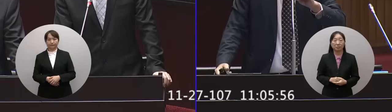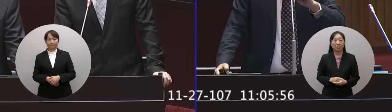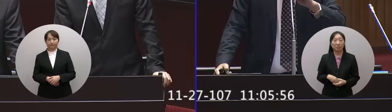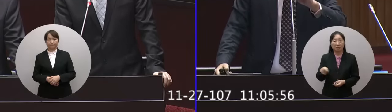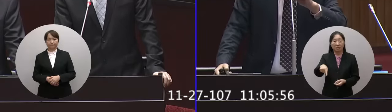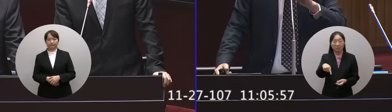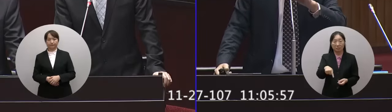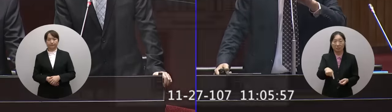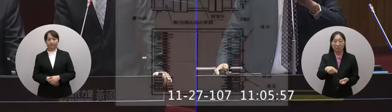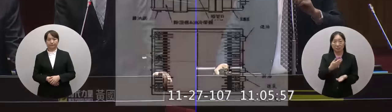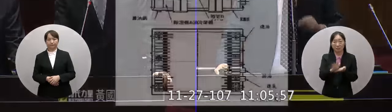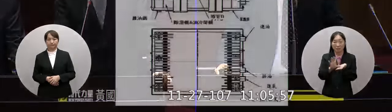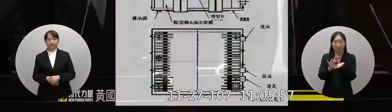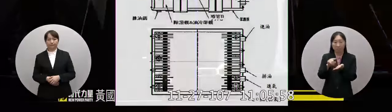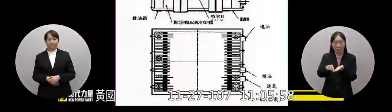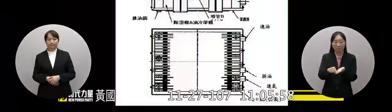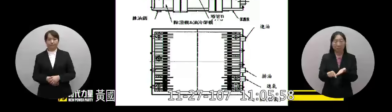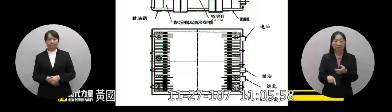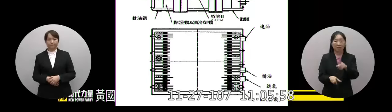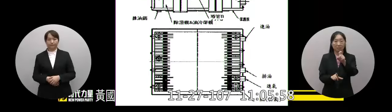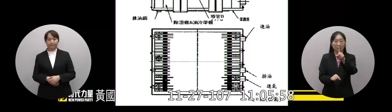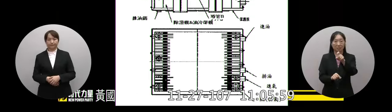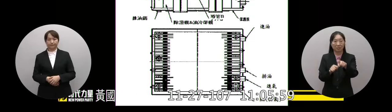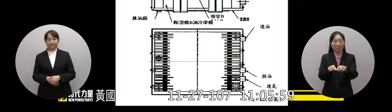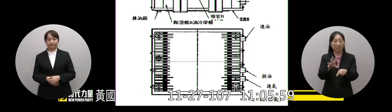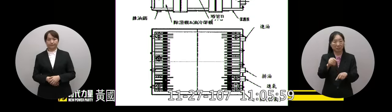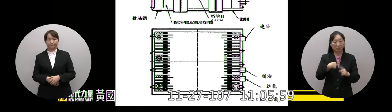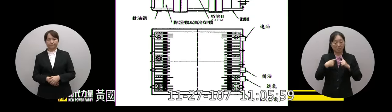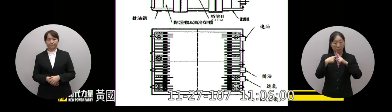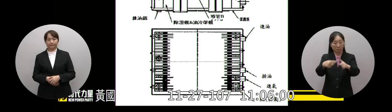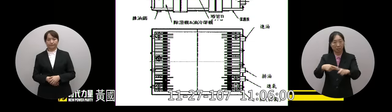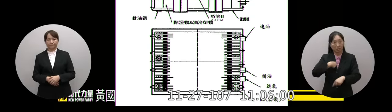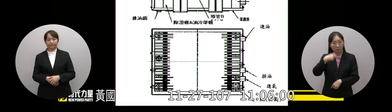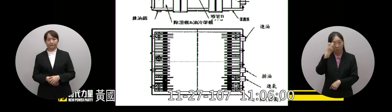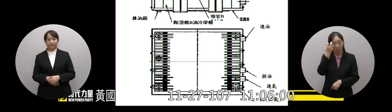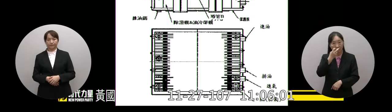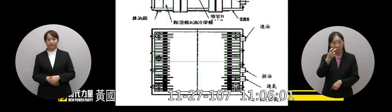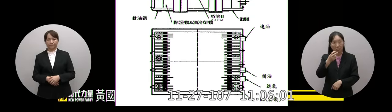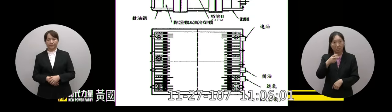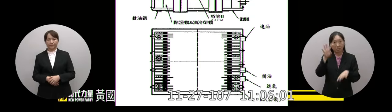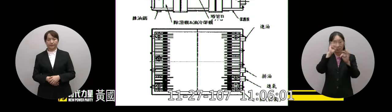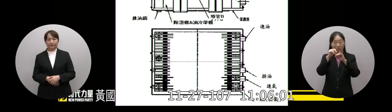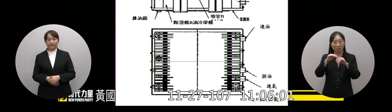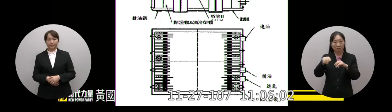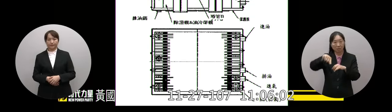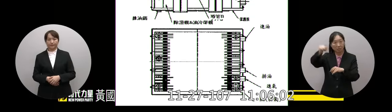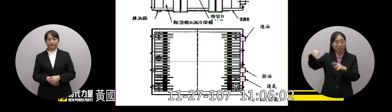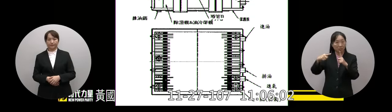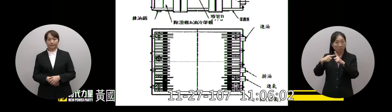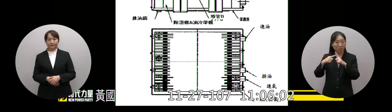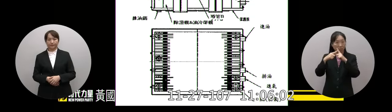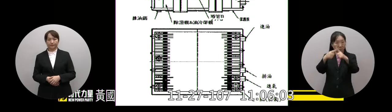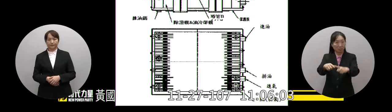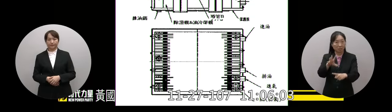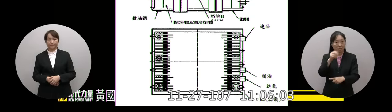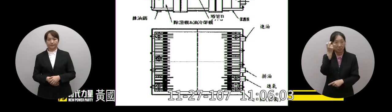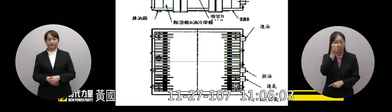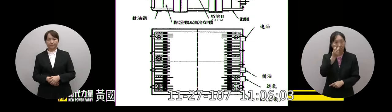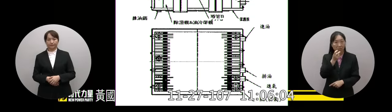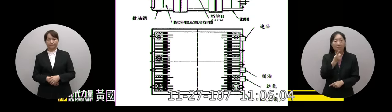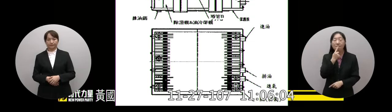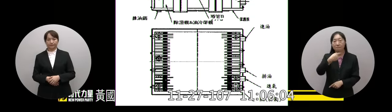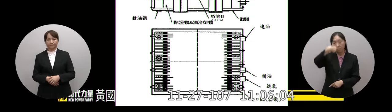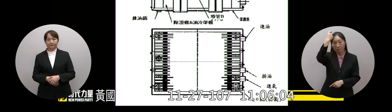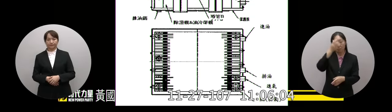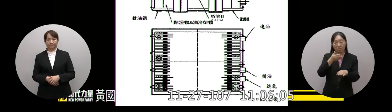濕11月的時候有沒有去現場看調查小組有沒有去現場看我們的普悠馬